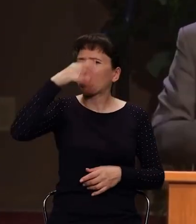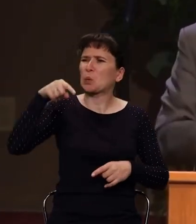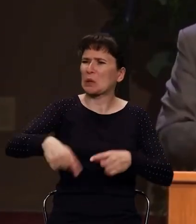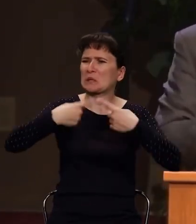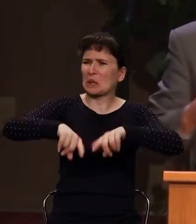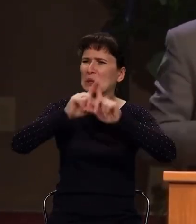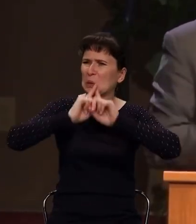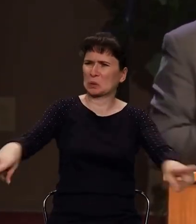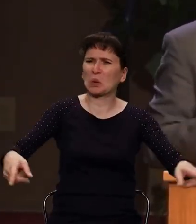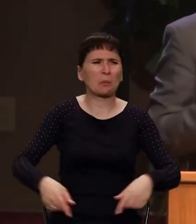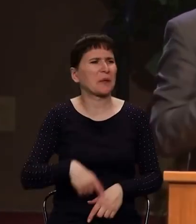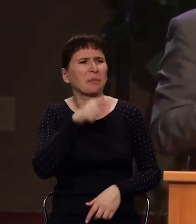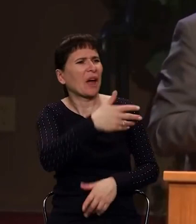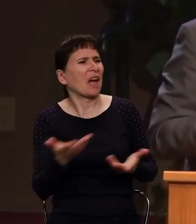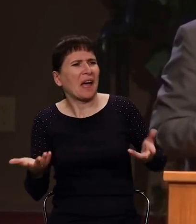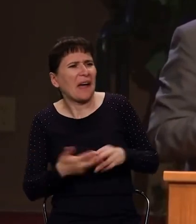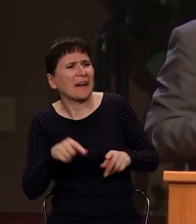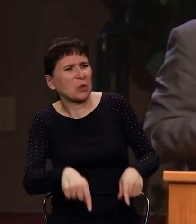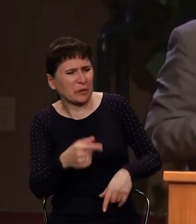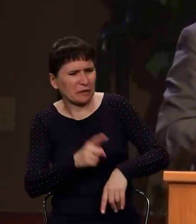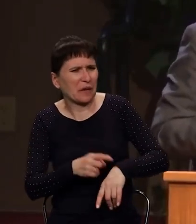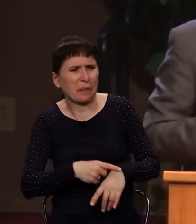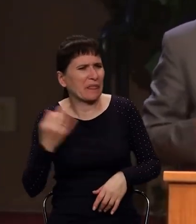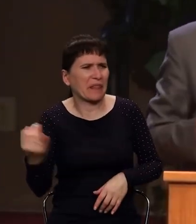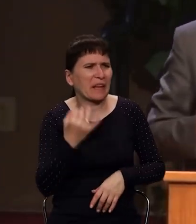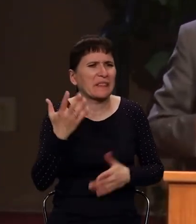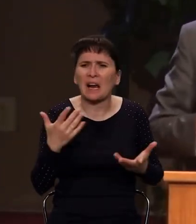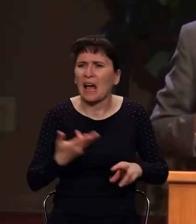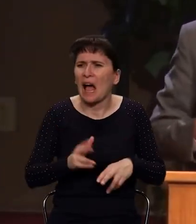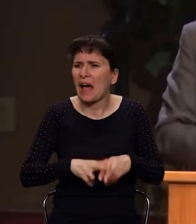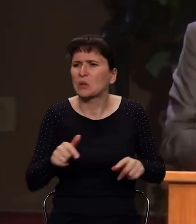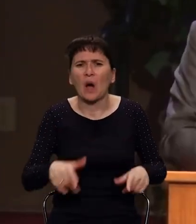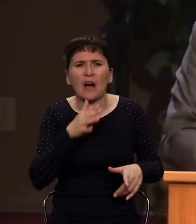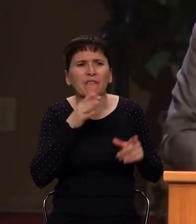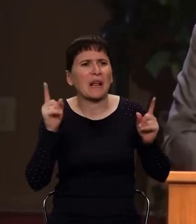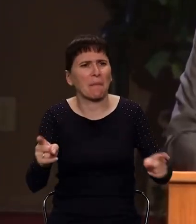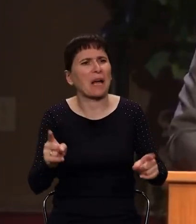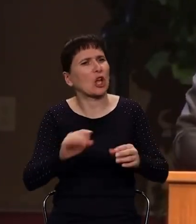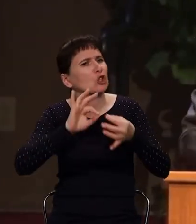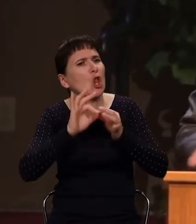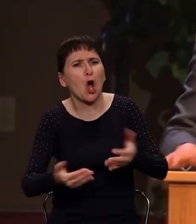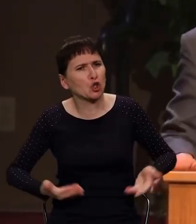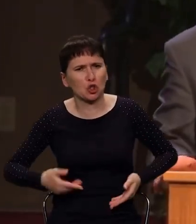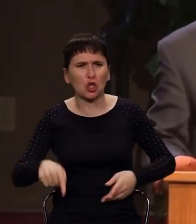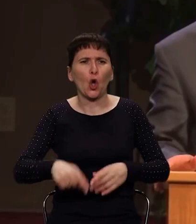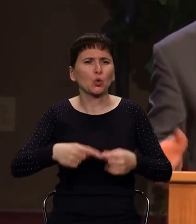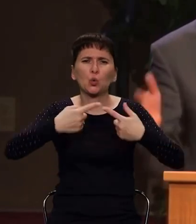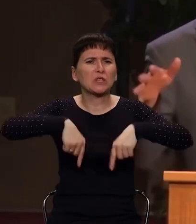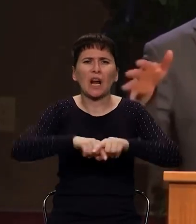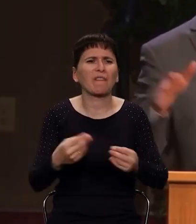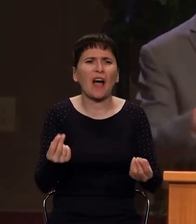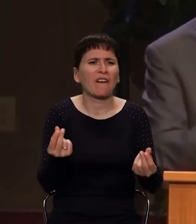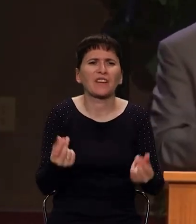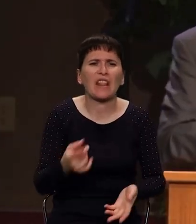страны, мы обвиняем многие вещи, только не я, Господь, только не я виноват в моих проблемах. Но я хочу сказать, что когда